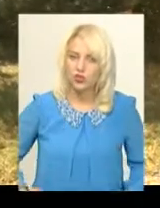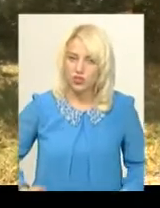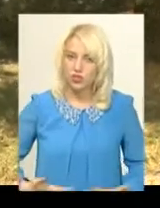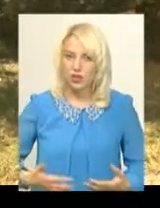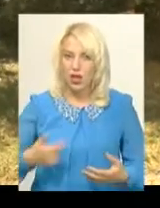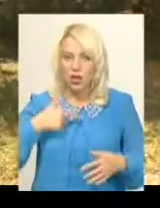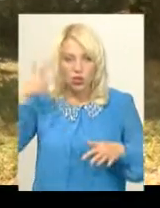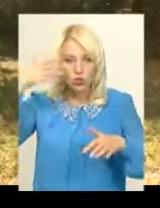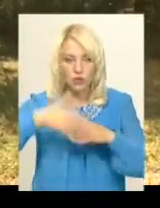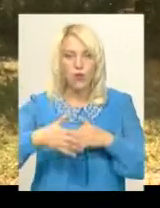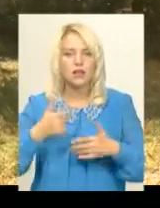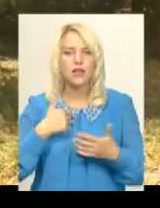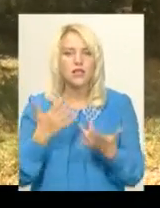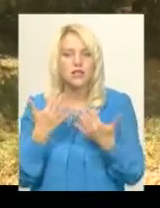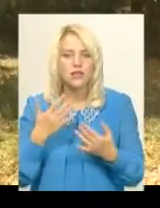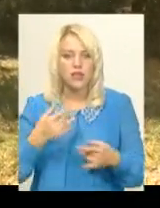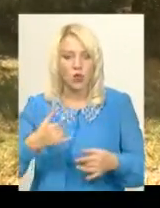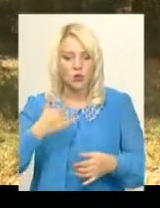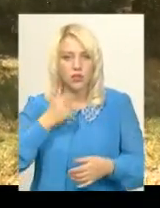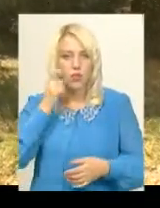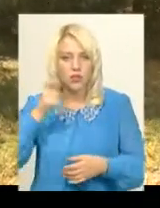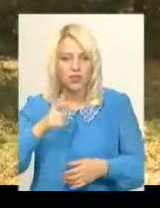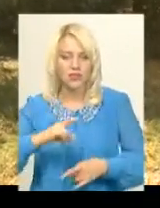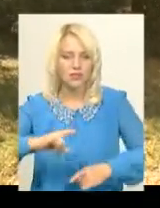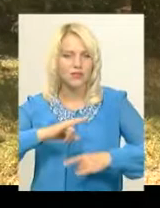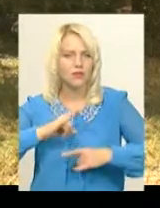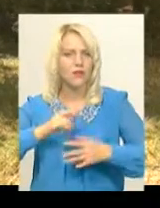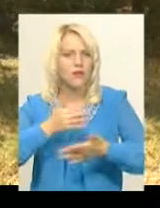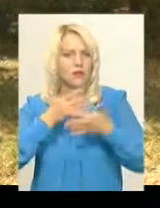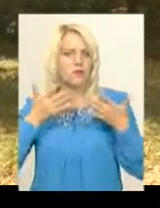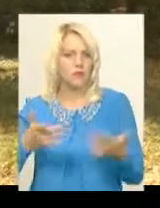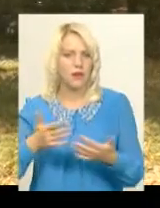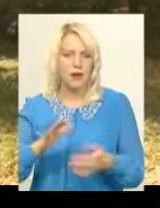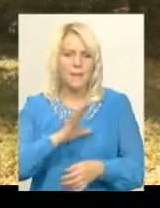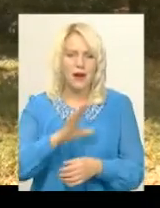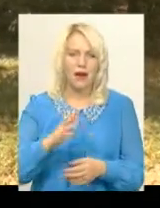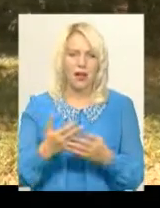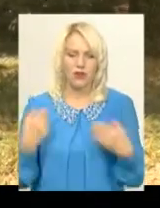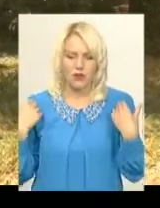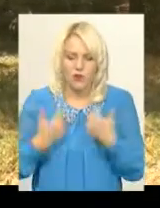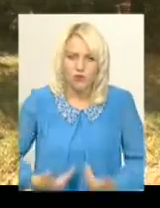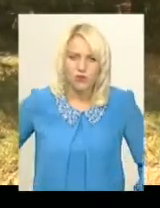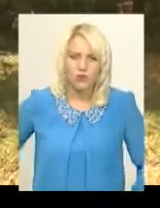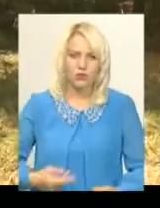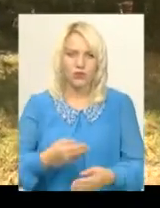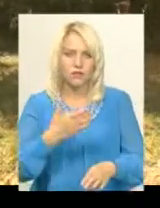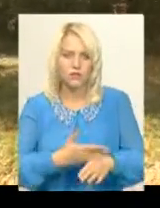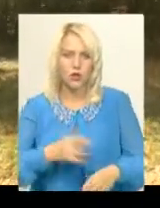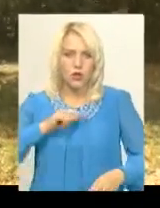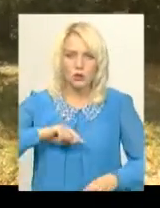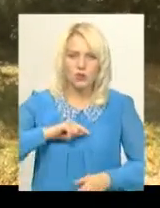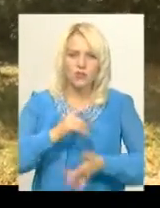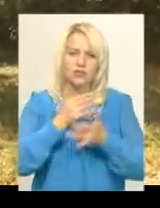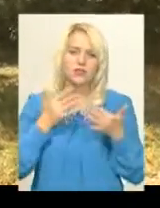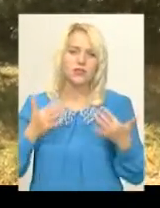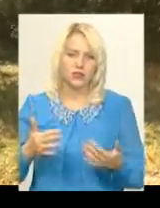наш стрій багатий, наскільки в нас різноманітних кептарів, кожухів, сорочок, орнаментів. А ми, на жаль, про це не знаємо.